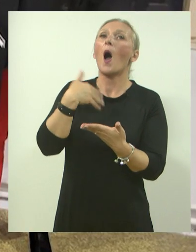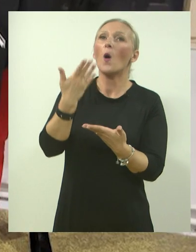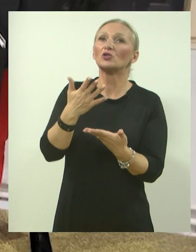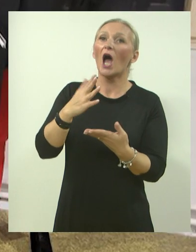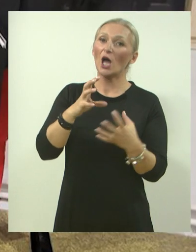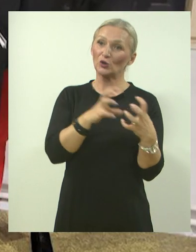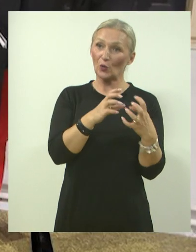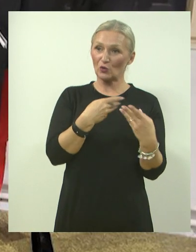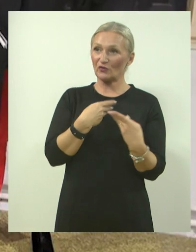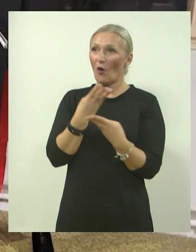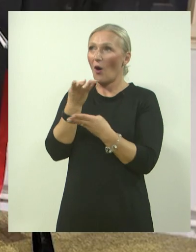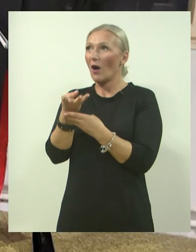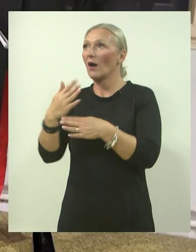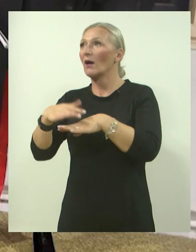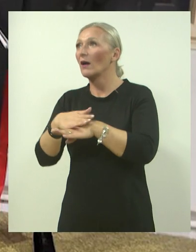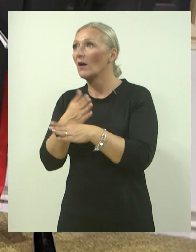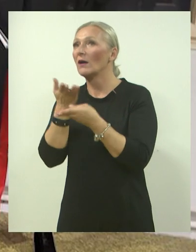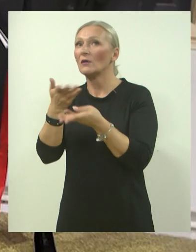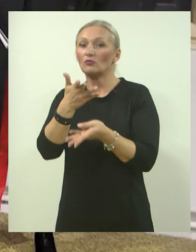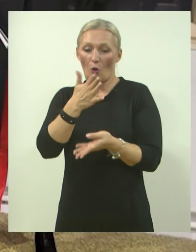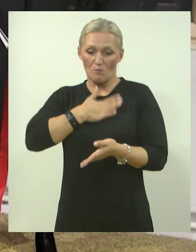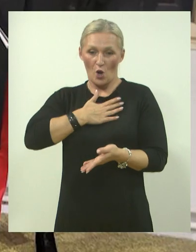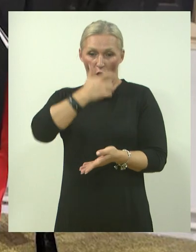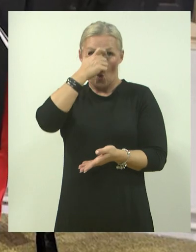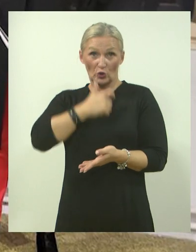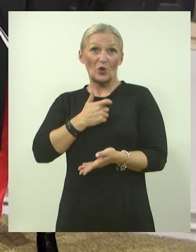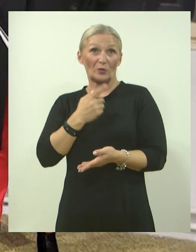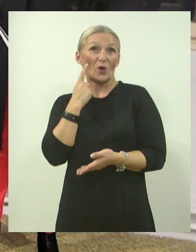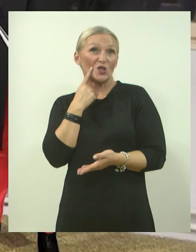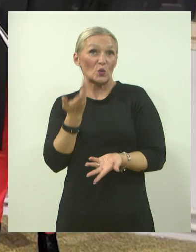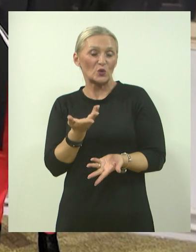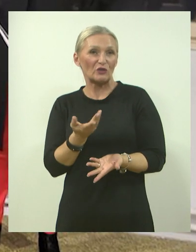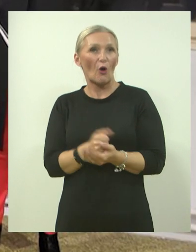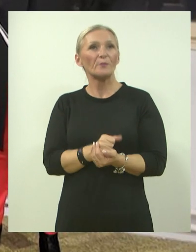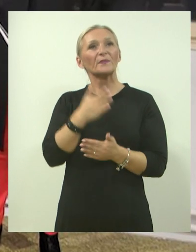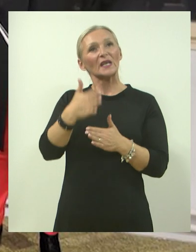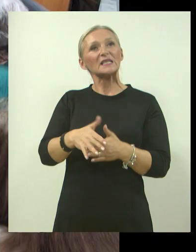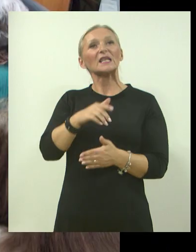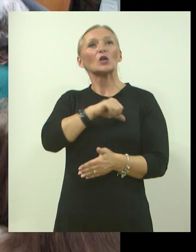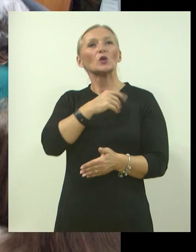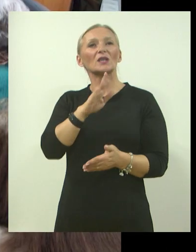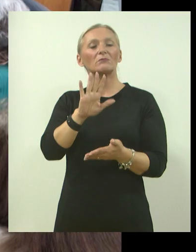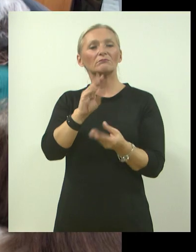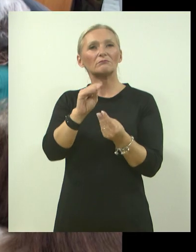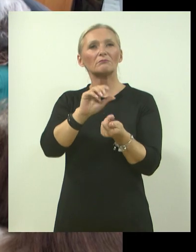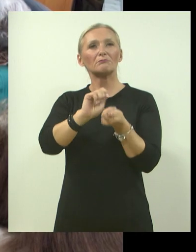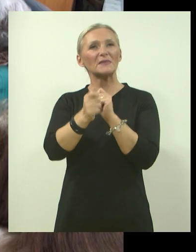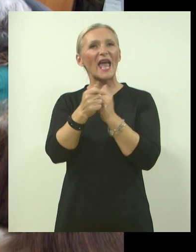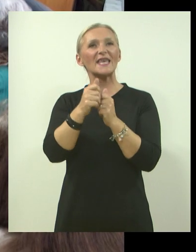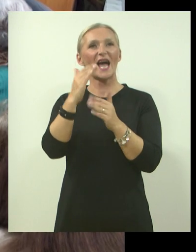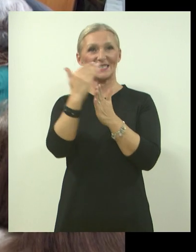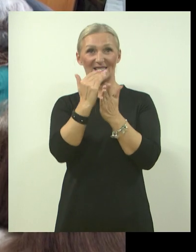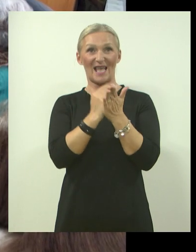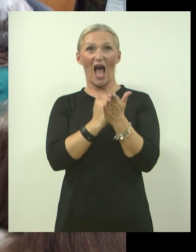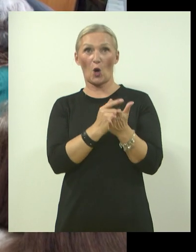To su i moja osobna i naše iskustva u udruzi. Zadnjih godina se dosta mijenja i zakonski okvir.